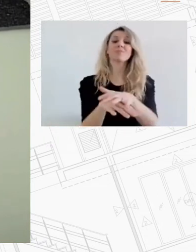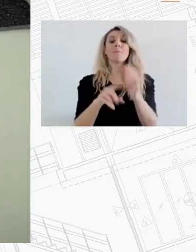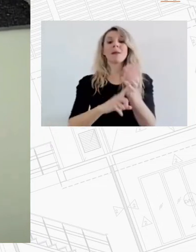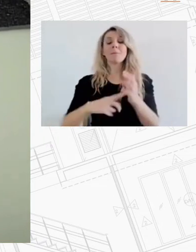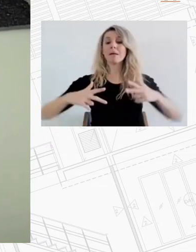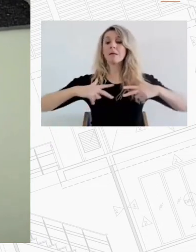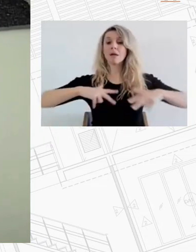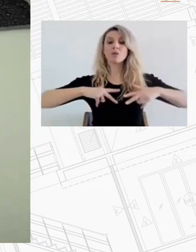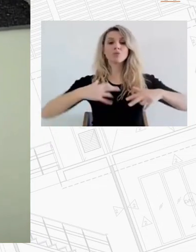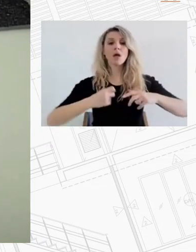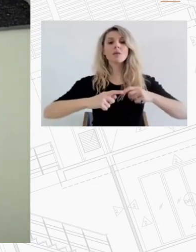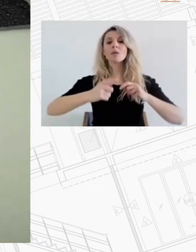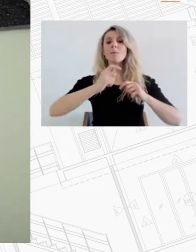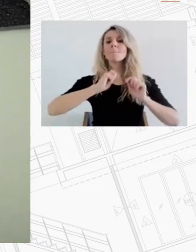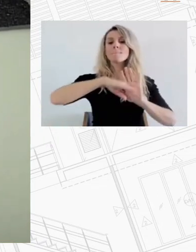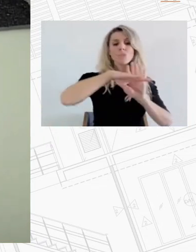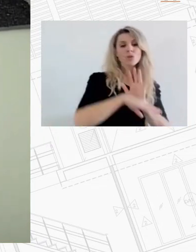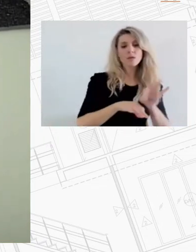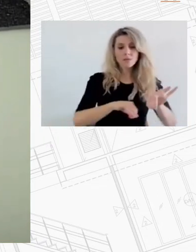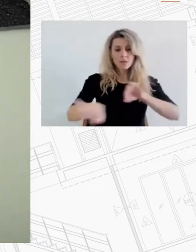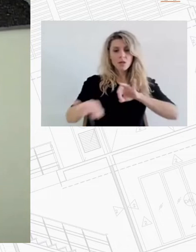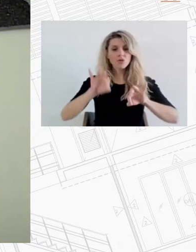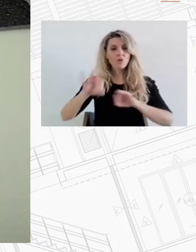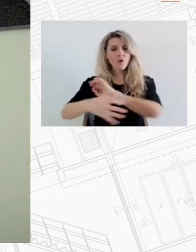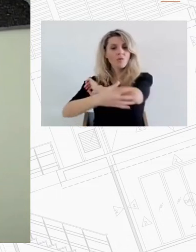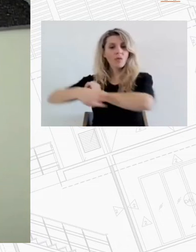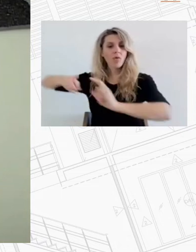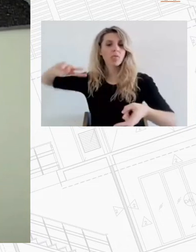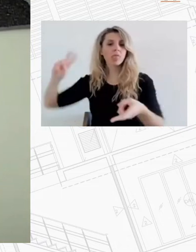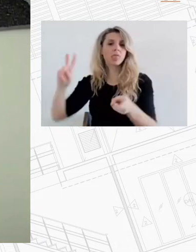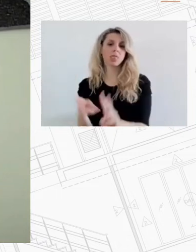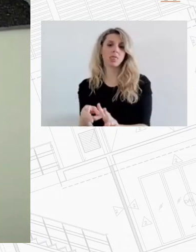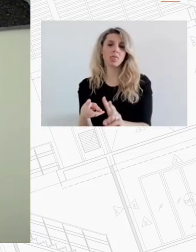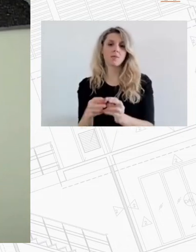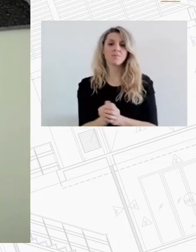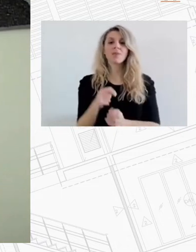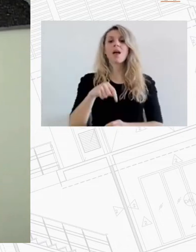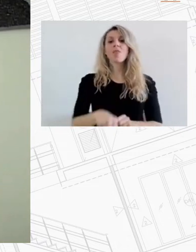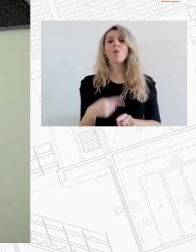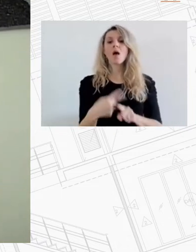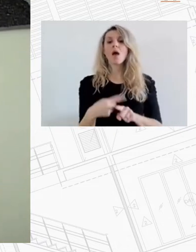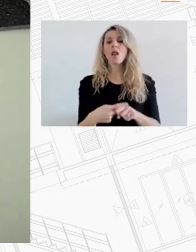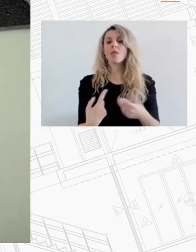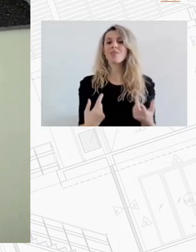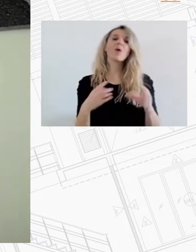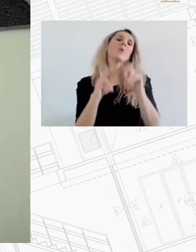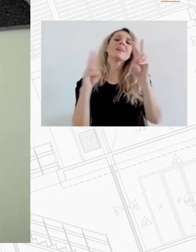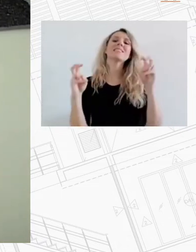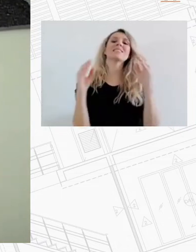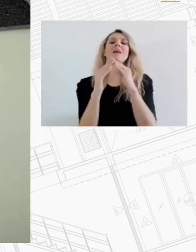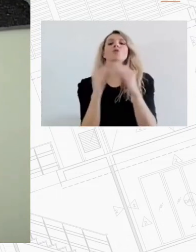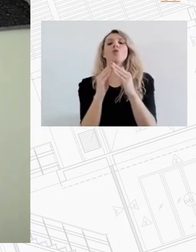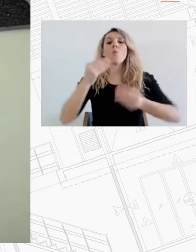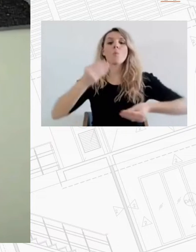αντιμετώπιση τη μείωση και την εξαφάνιση της φτώχειας Παρόλα αυτά στη χώρα μας τα στεγαστικά προβλήματα των κοινωνικά